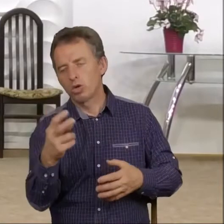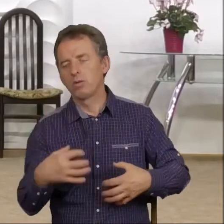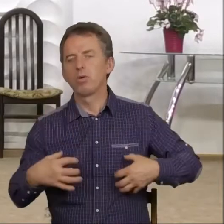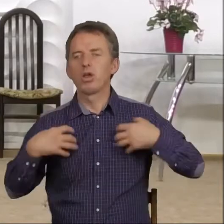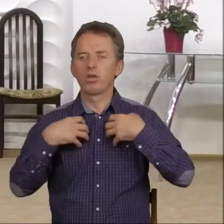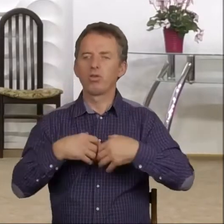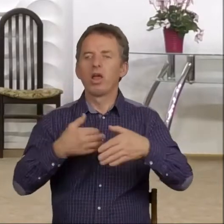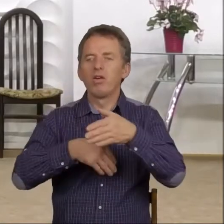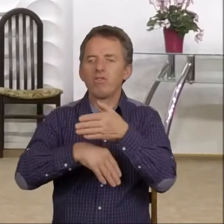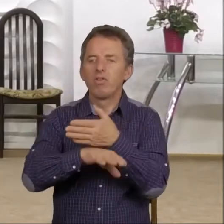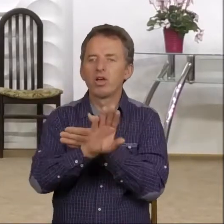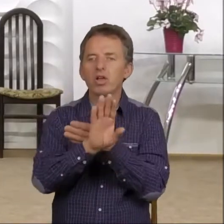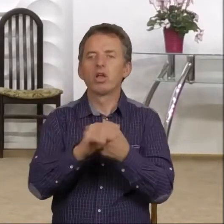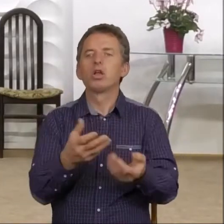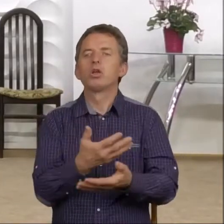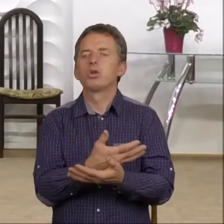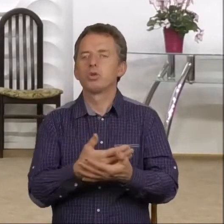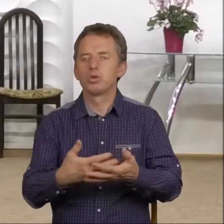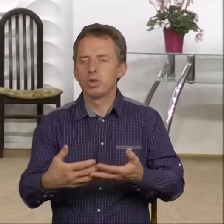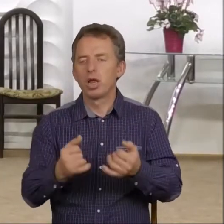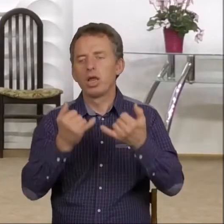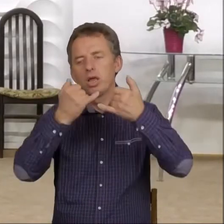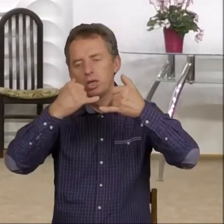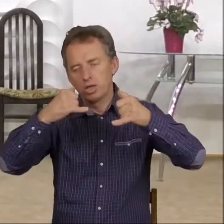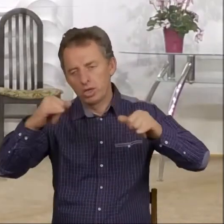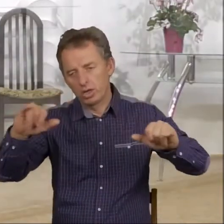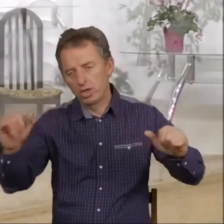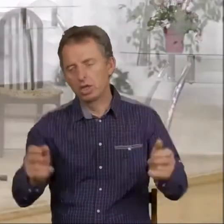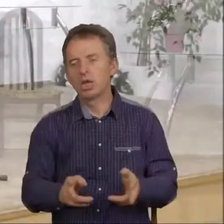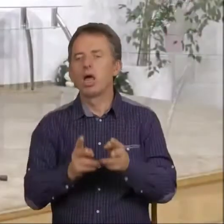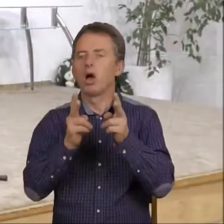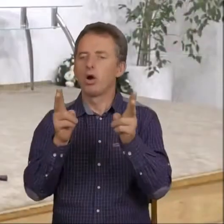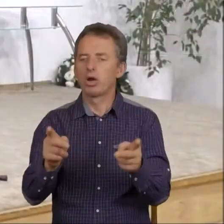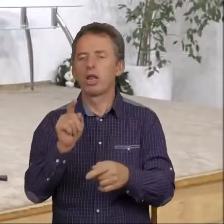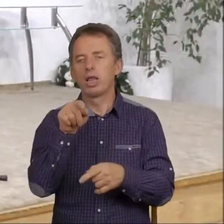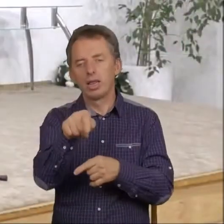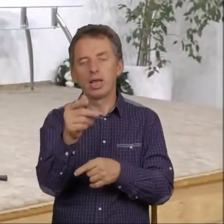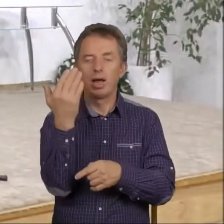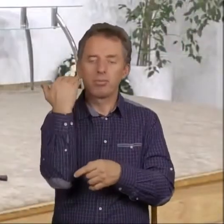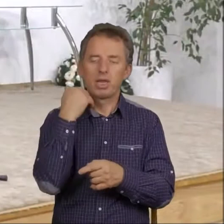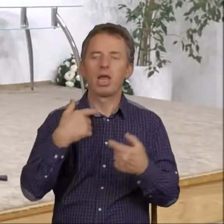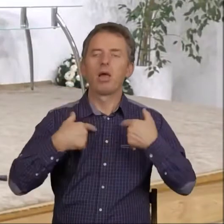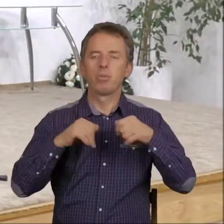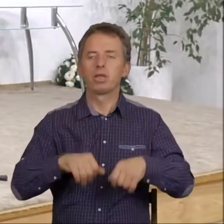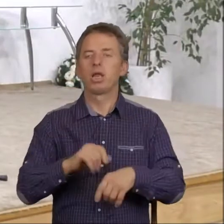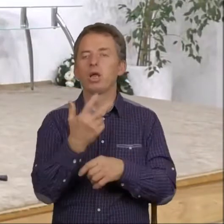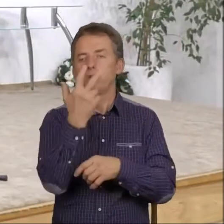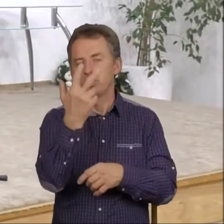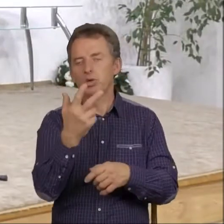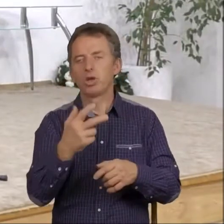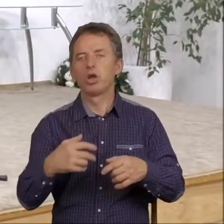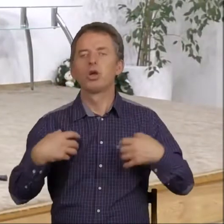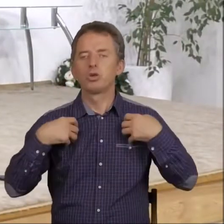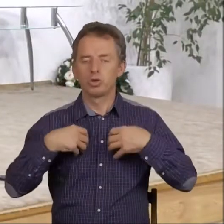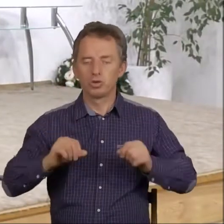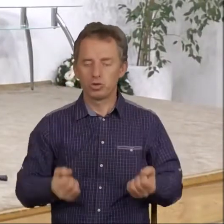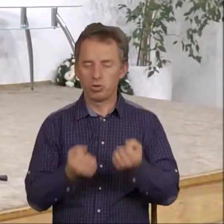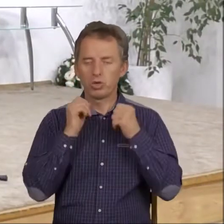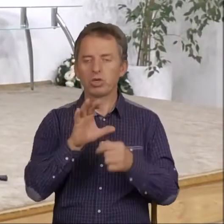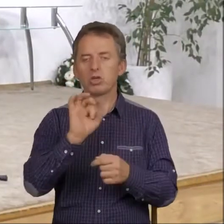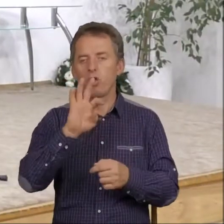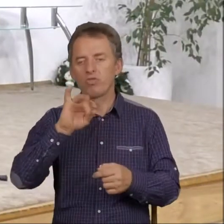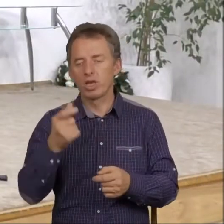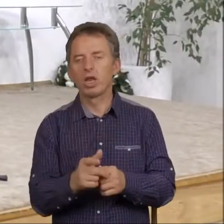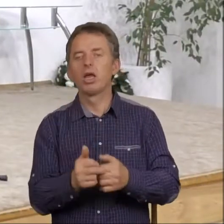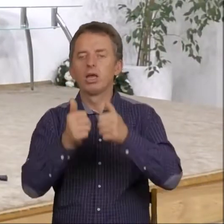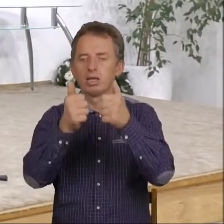tym wychodzącym z ziemi. To jest inne określenie tamtej potęgi, prawda? I te trzy siły, ten triumvirat stanie